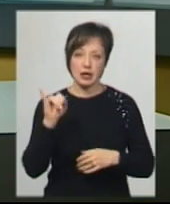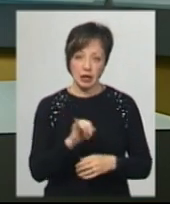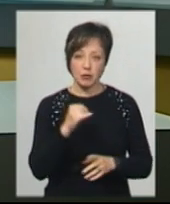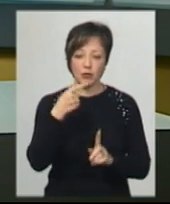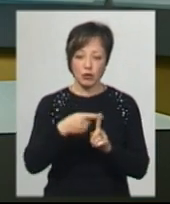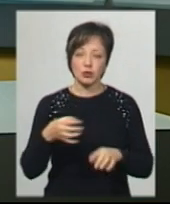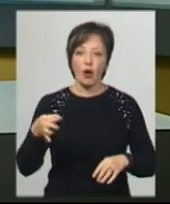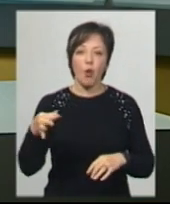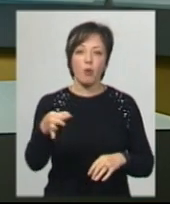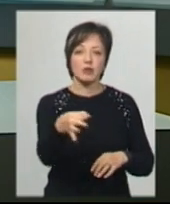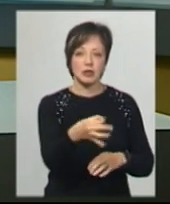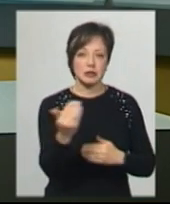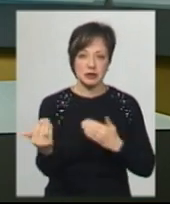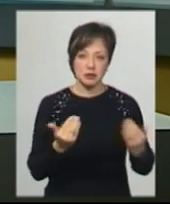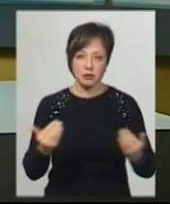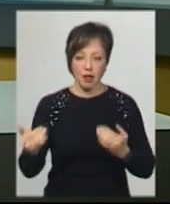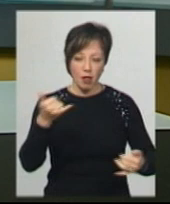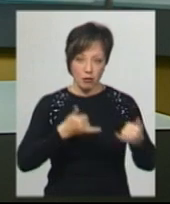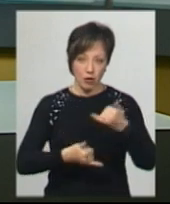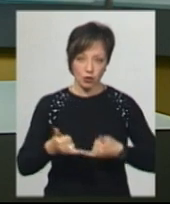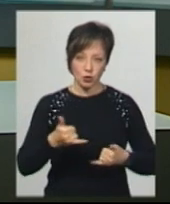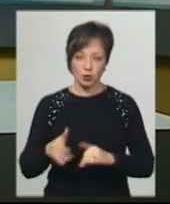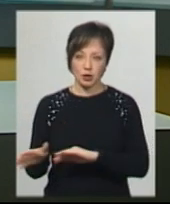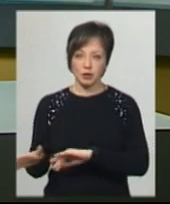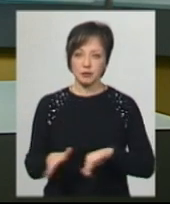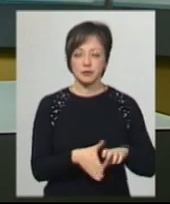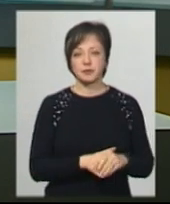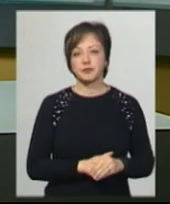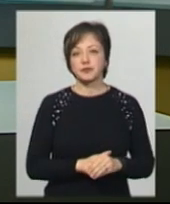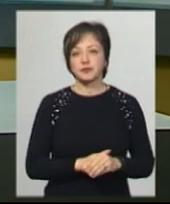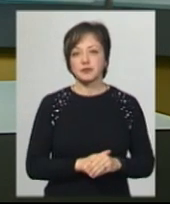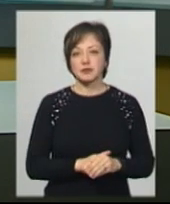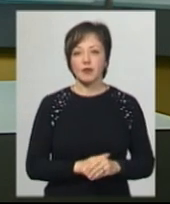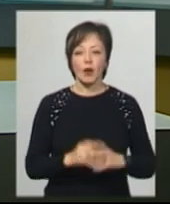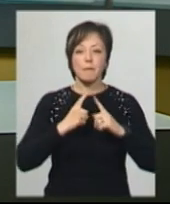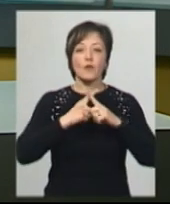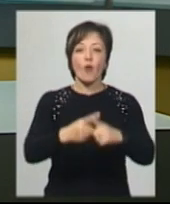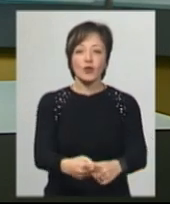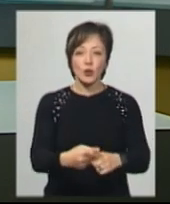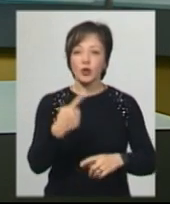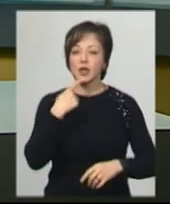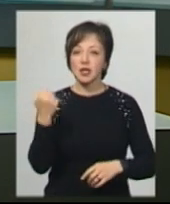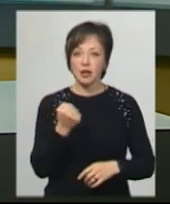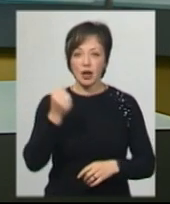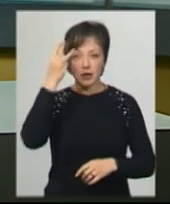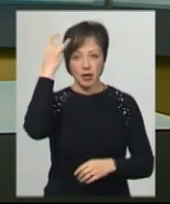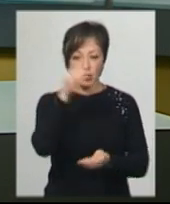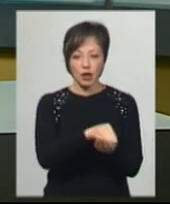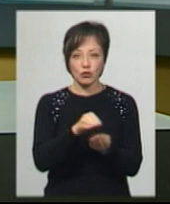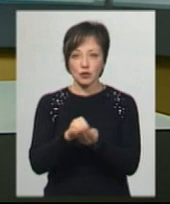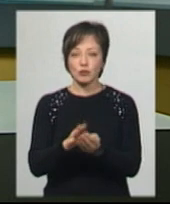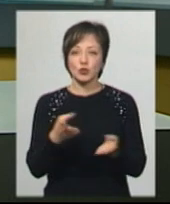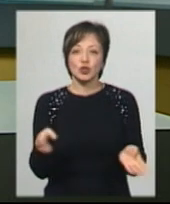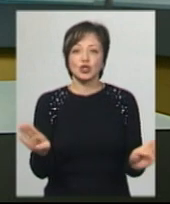України, а також обласними лабораторіями. У провідну неділю хмельницьке кладовище ведуть зачинені для